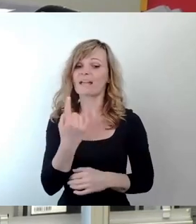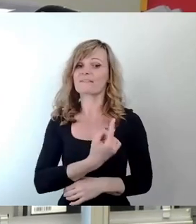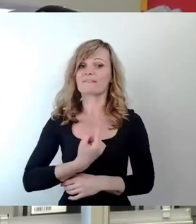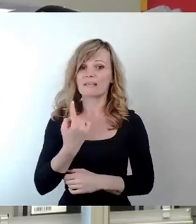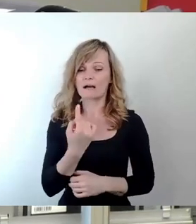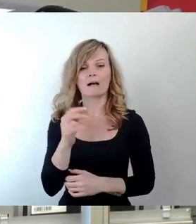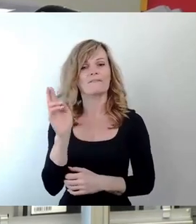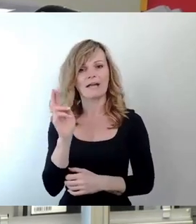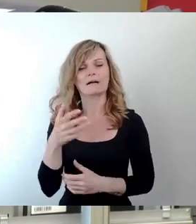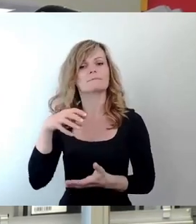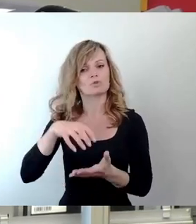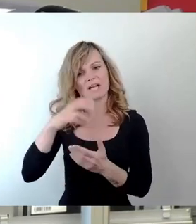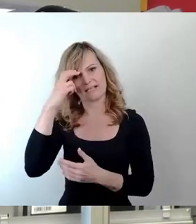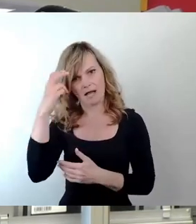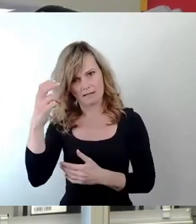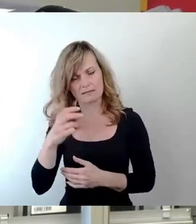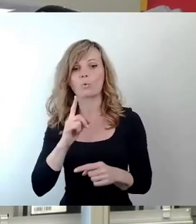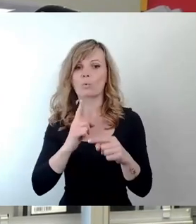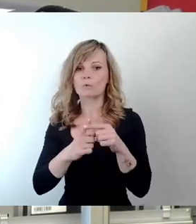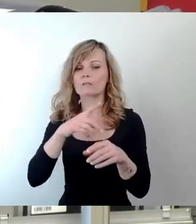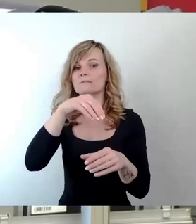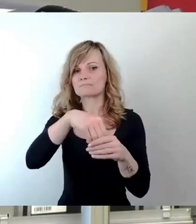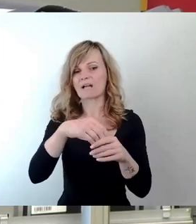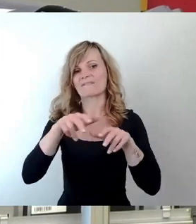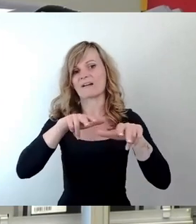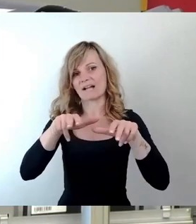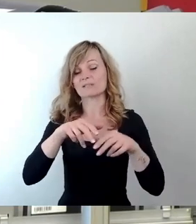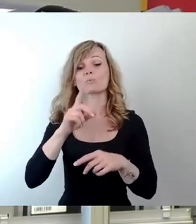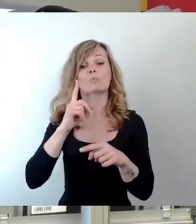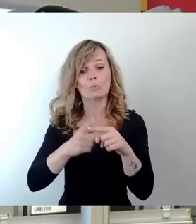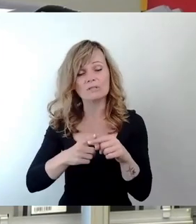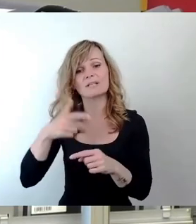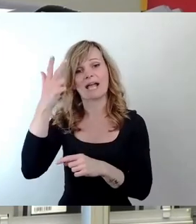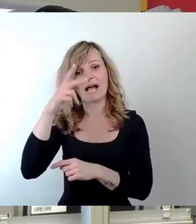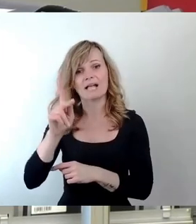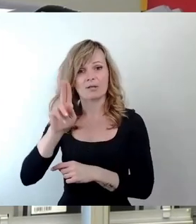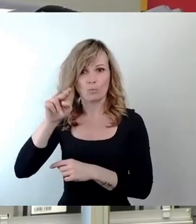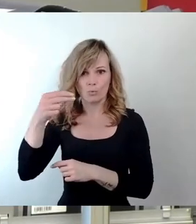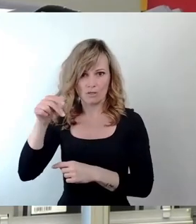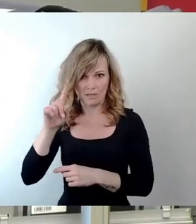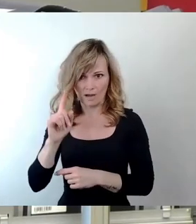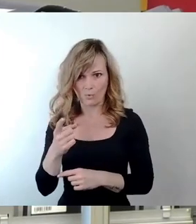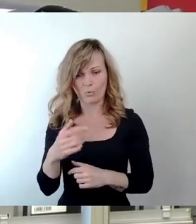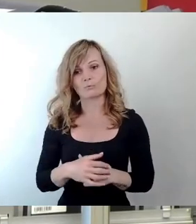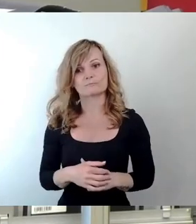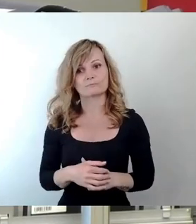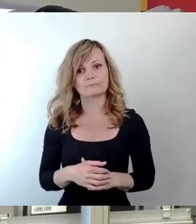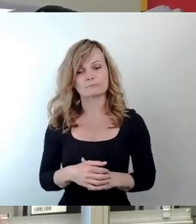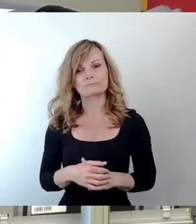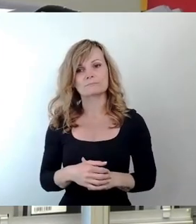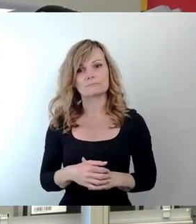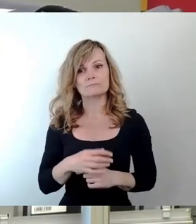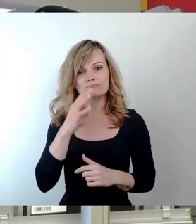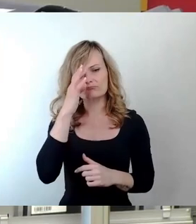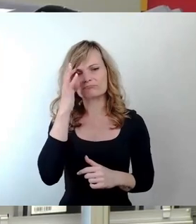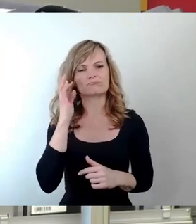natürlich in erster Linie auch die Verwaltung unter Herr Kühn auch gemeint. Und das hat mit, das zeigt sich aus unserer Sicht an ganz verschiedenen Projekten oder